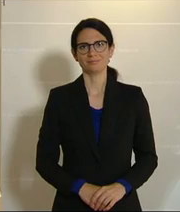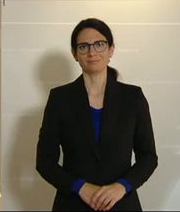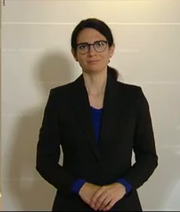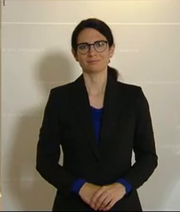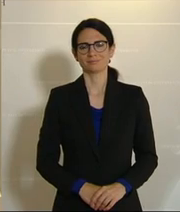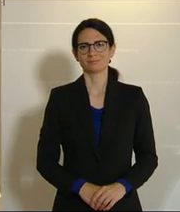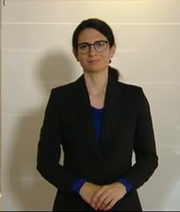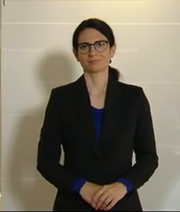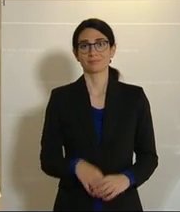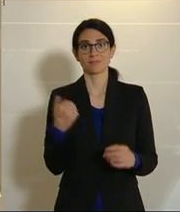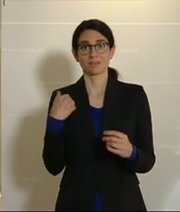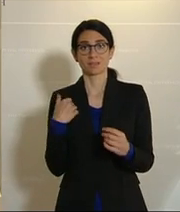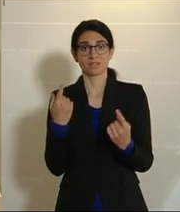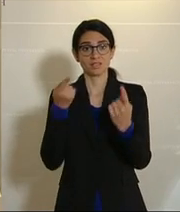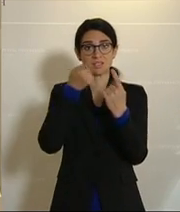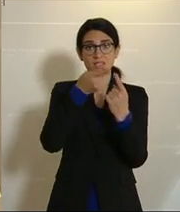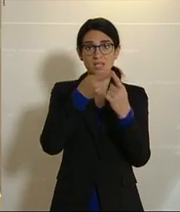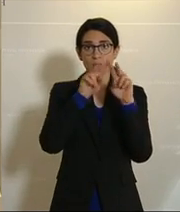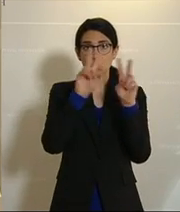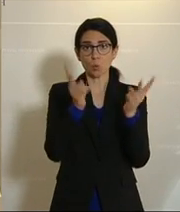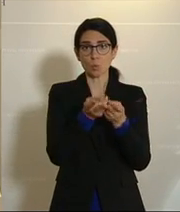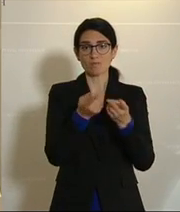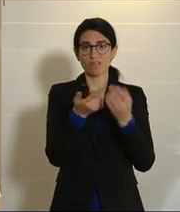Was sind die wichtigsten Ziele des Umweltbudgets?